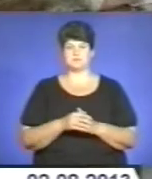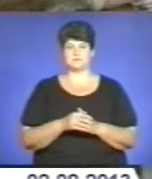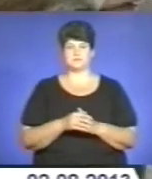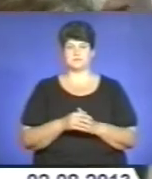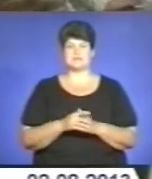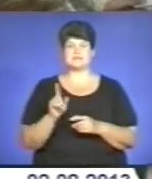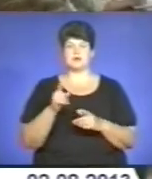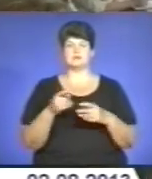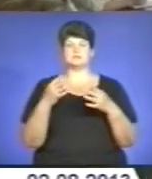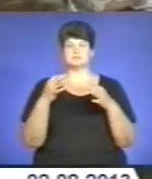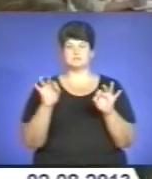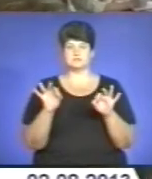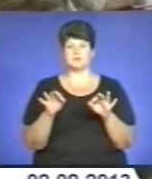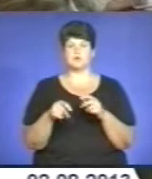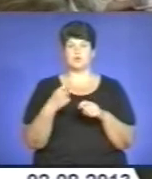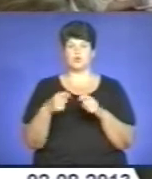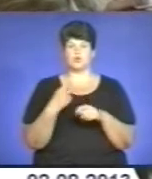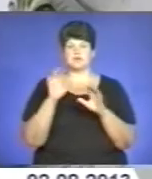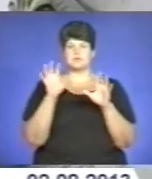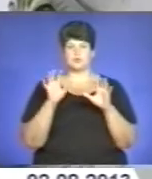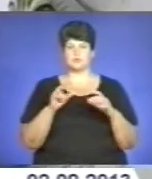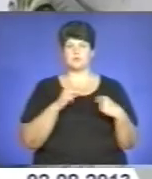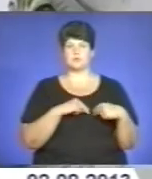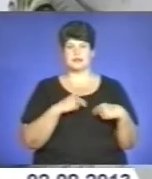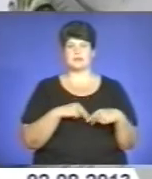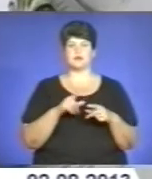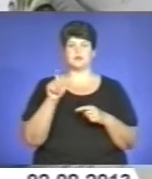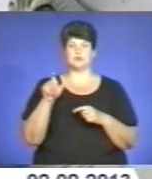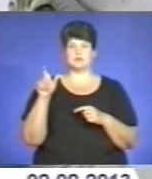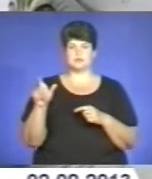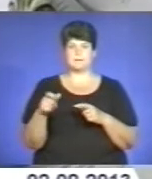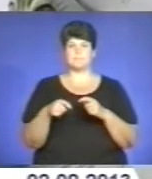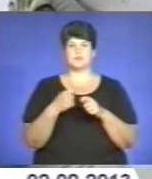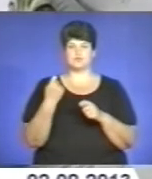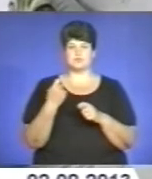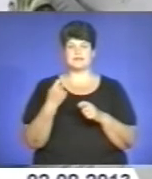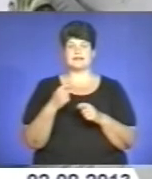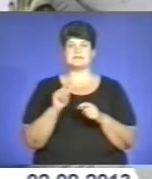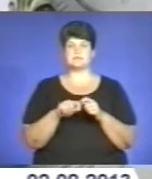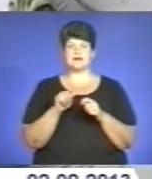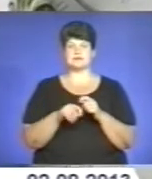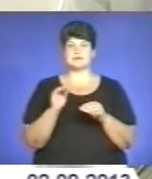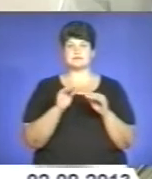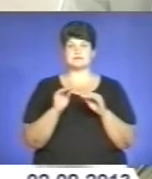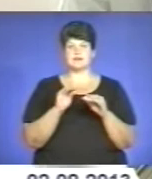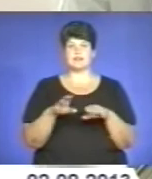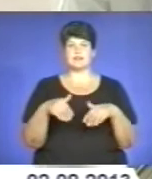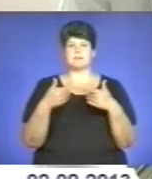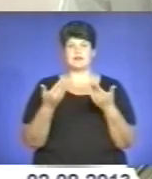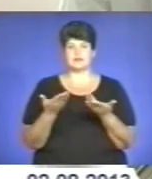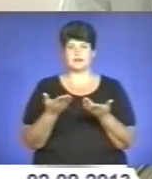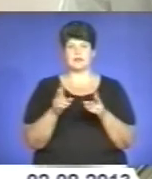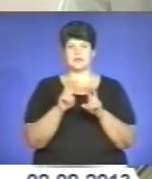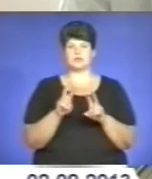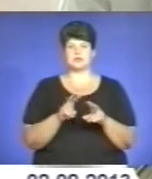допущення порушень законодавства про працю на посадових осіб правопорушників інспекція склала та передала на розгляд